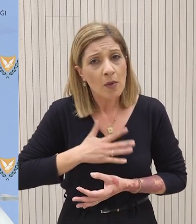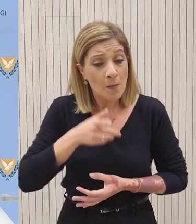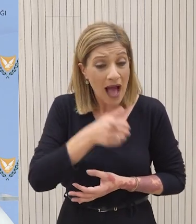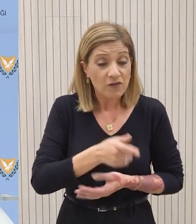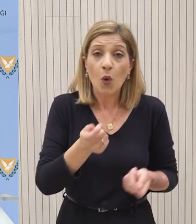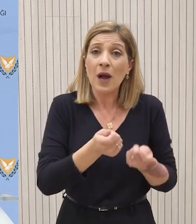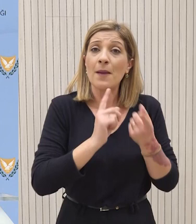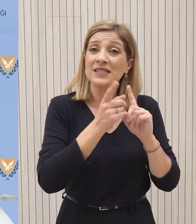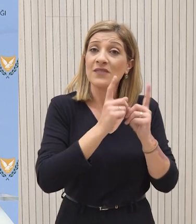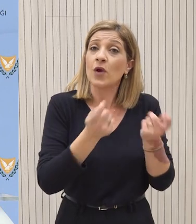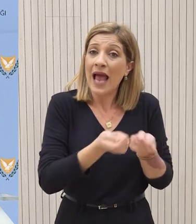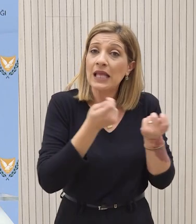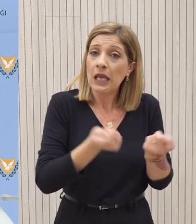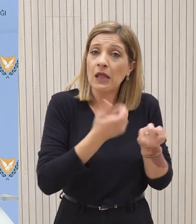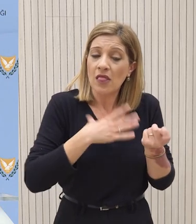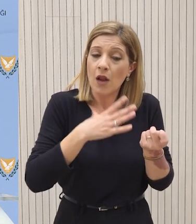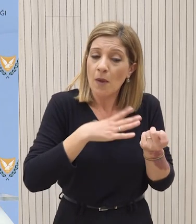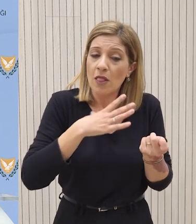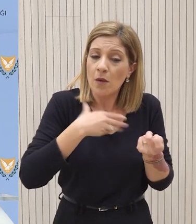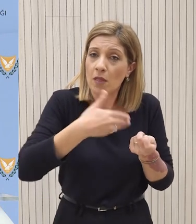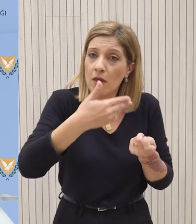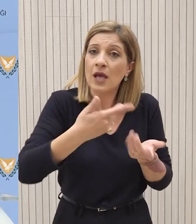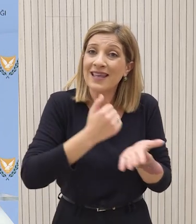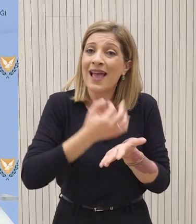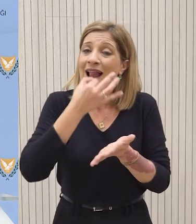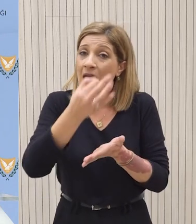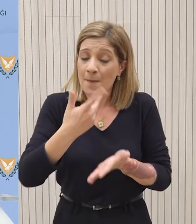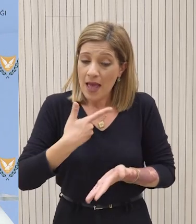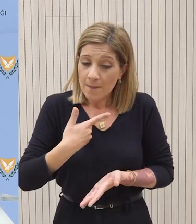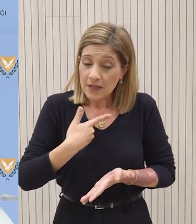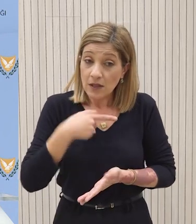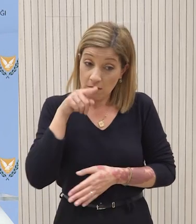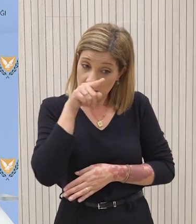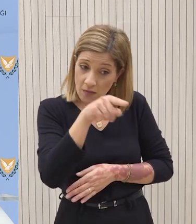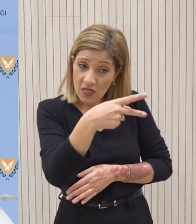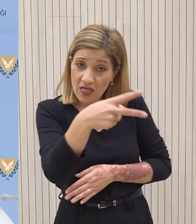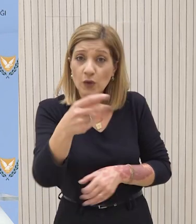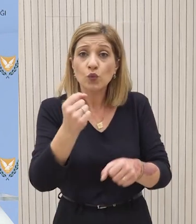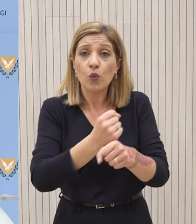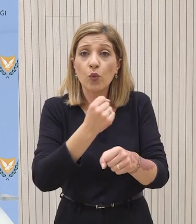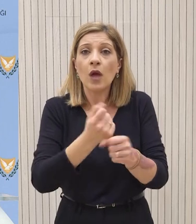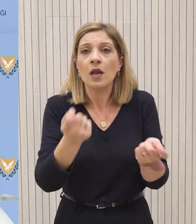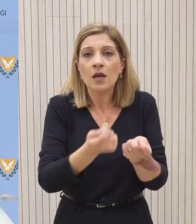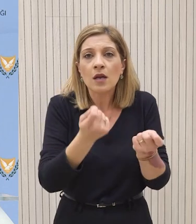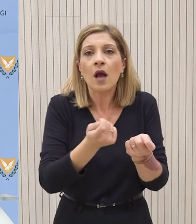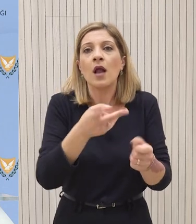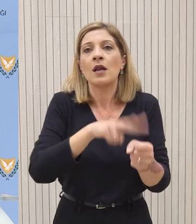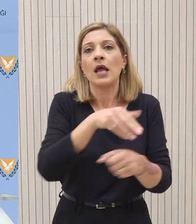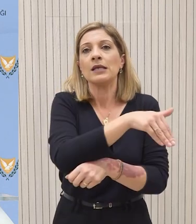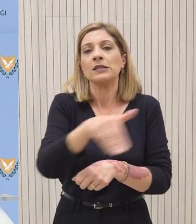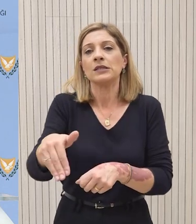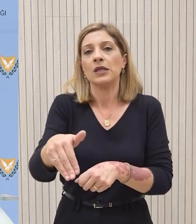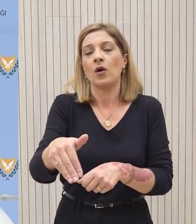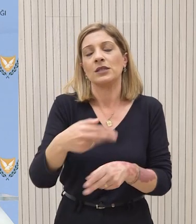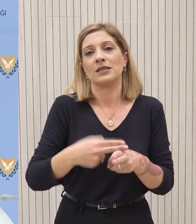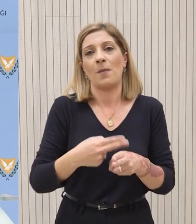συναντήληψης, αλλά και τους μεταφέρουμε και την δική μας τοποθέτηση ότι αναμένουμε από εκείνους να εφαρμόσουν τους όρους εντολής τους και να διασφαλίσουν το